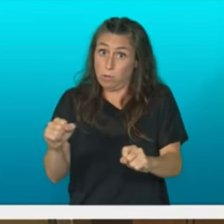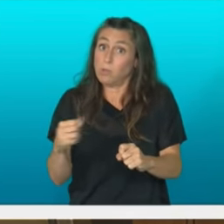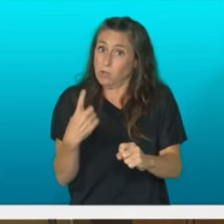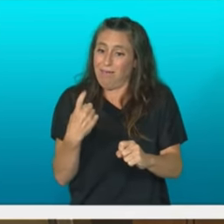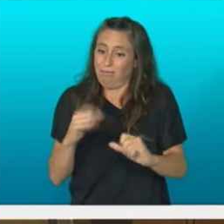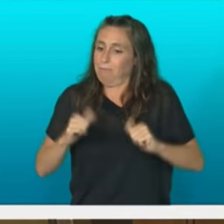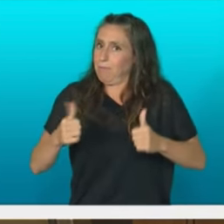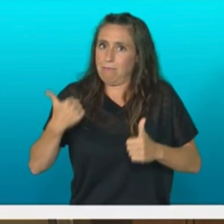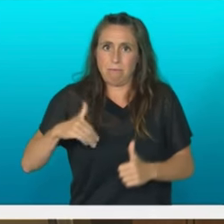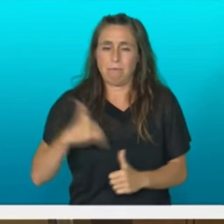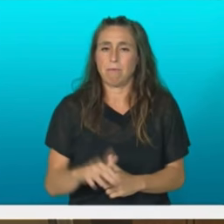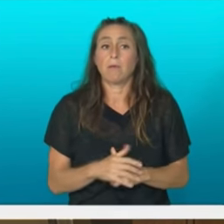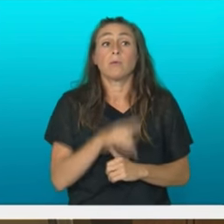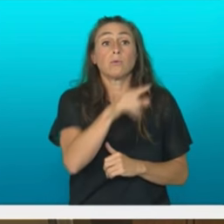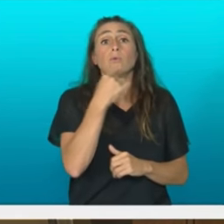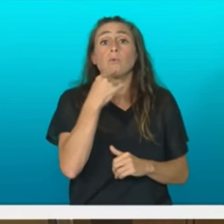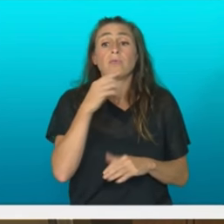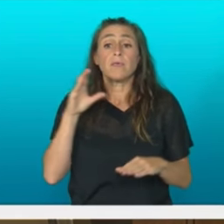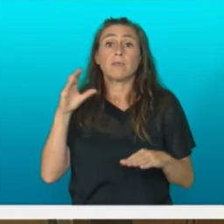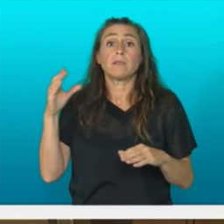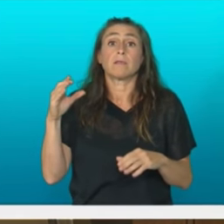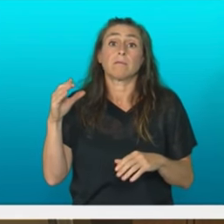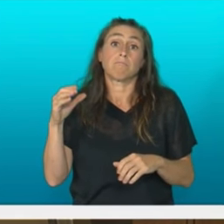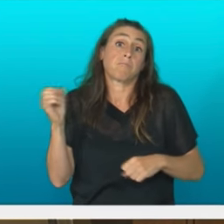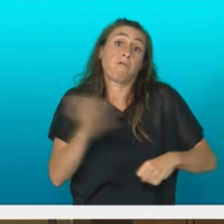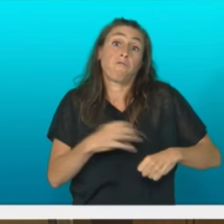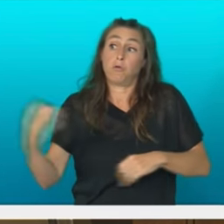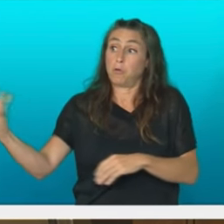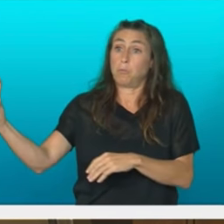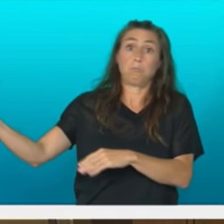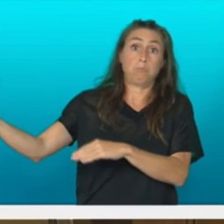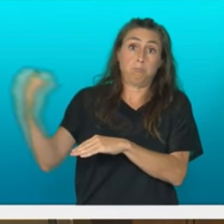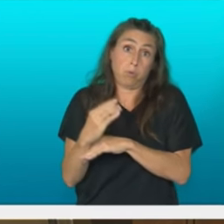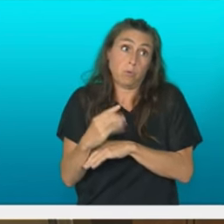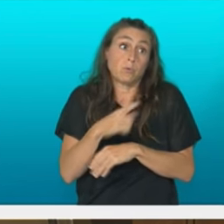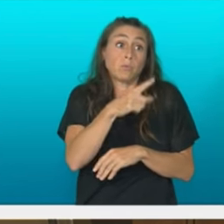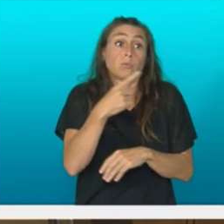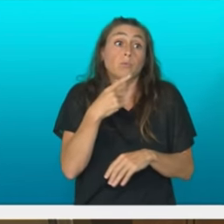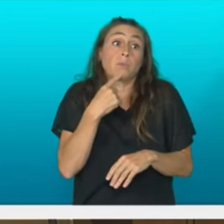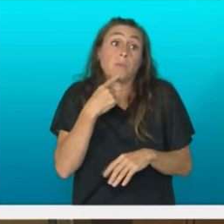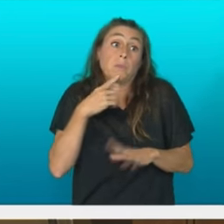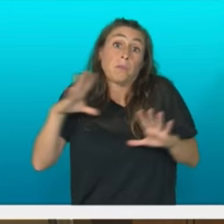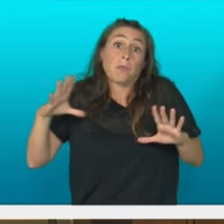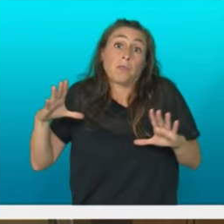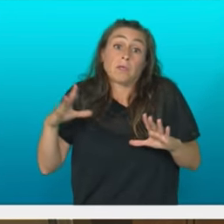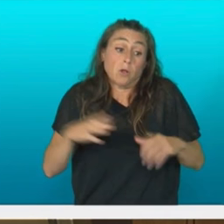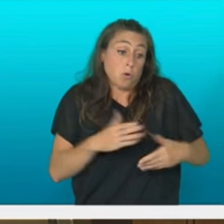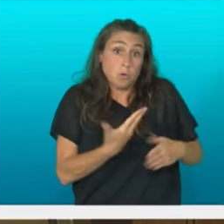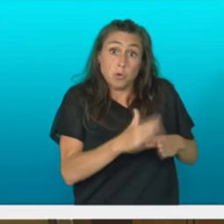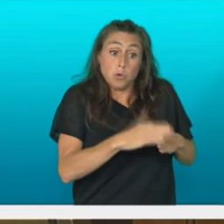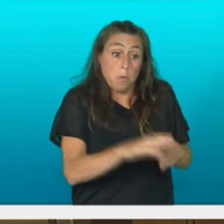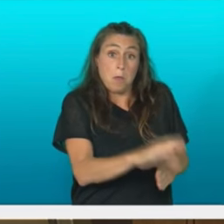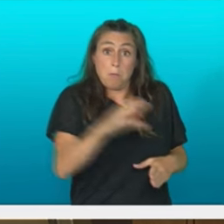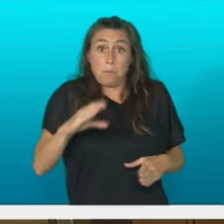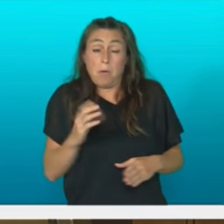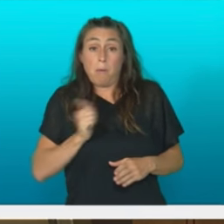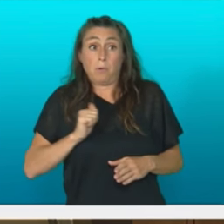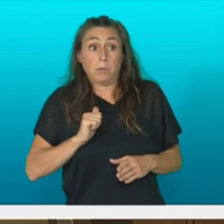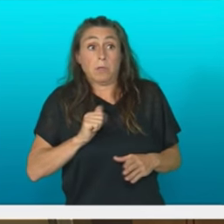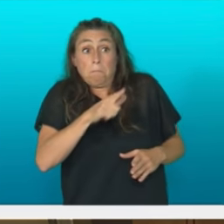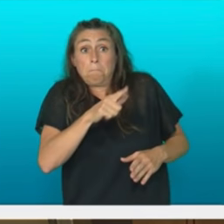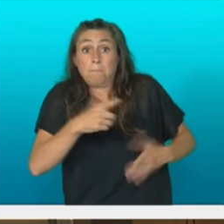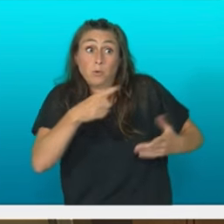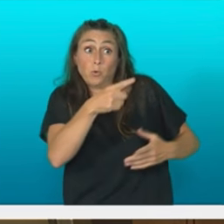funtsa zitzegin dezu zukezuzua urreman enteekin egitea bueno ba aldera egingo dizuta realista zen edo etzen euskal herria bildukzioena